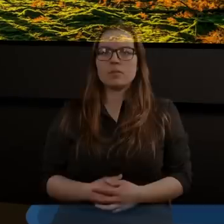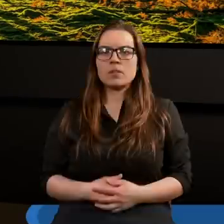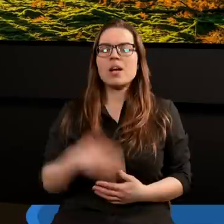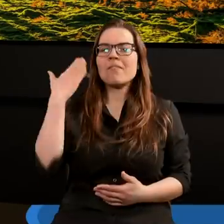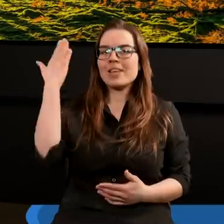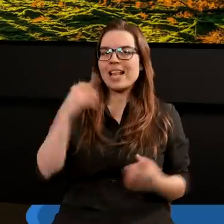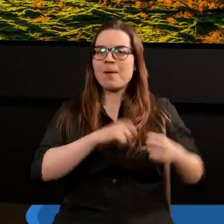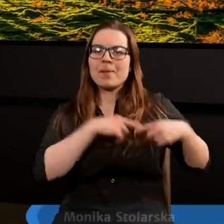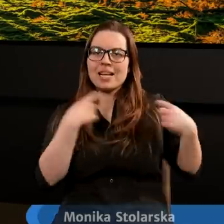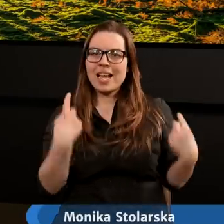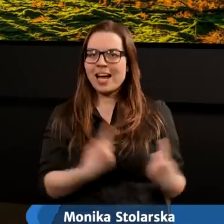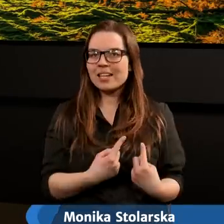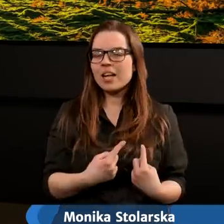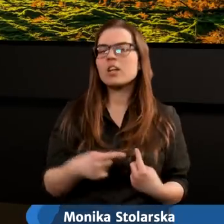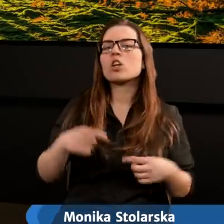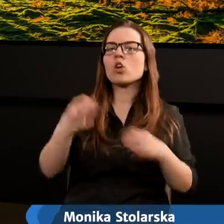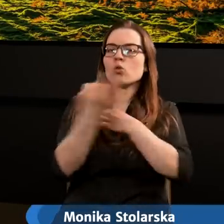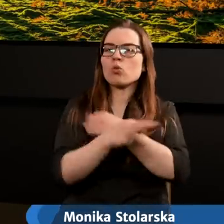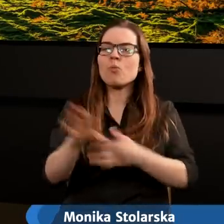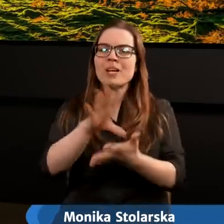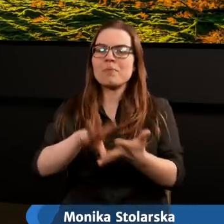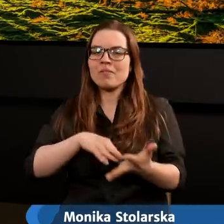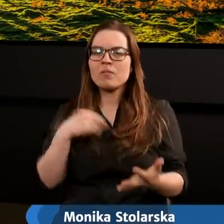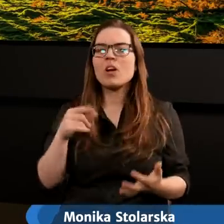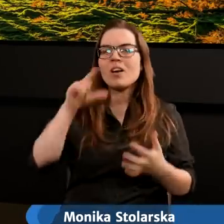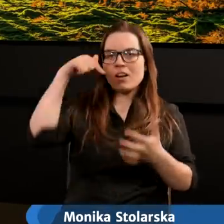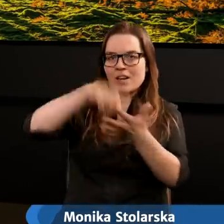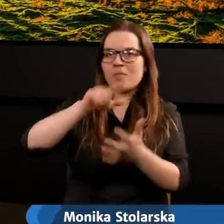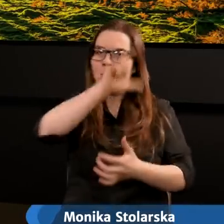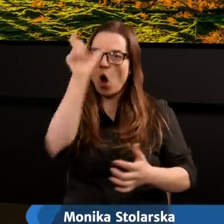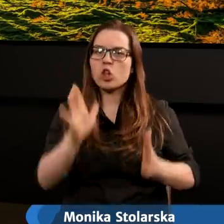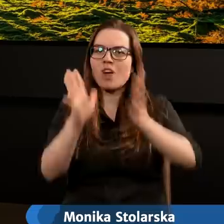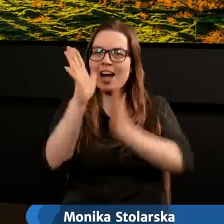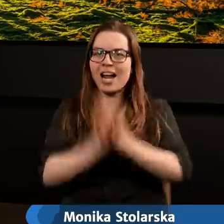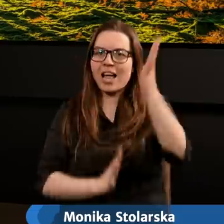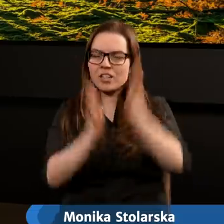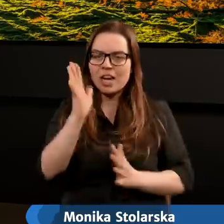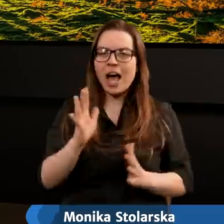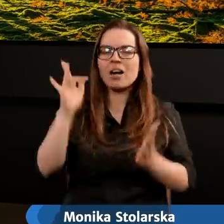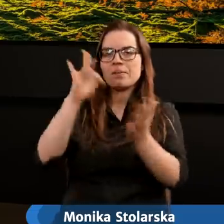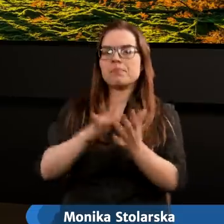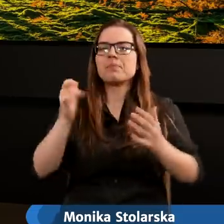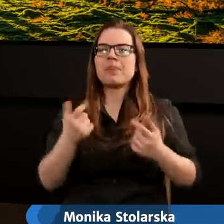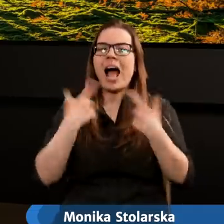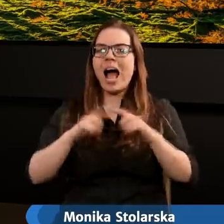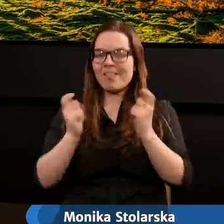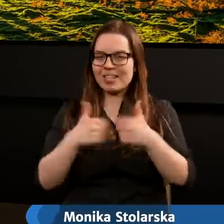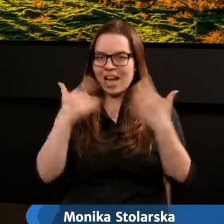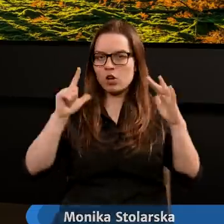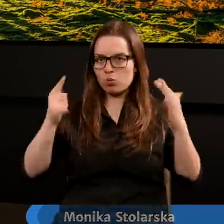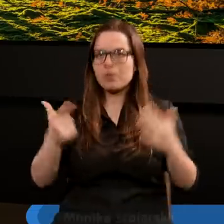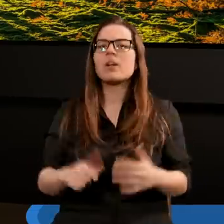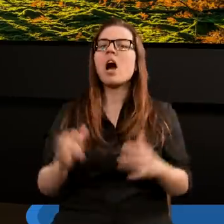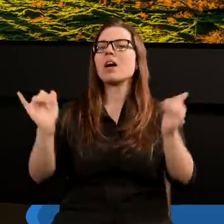Witam bardzo serdecznie na naszym studium Pisma Świętego w Kościele Adwentystów Dnia Siódmego w Podkowie Leśnej. Tym razem